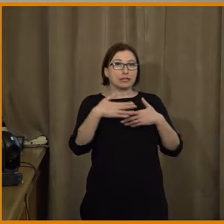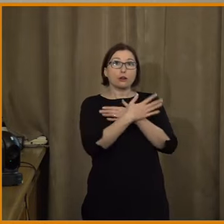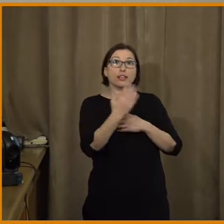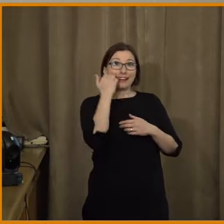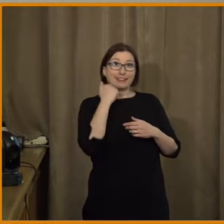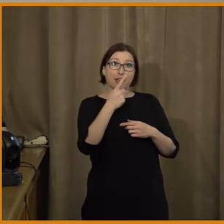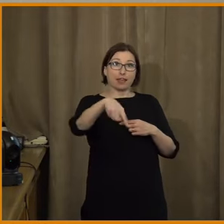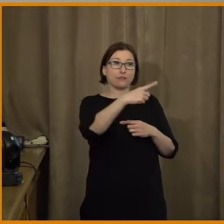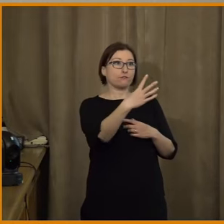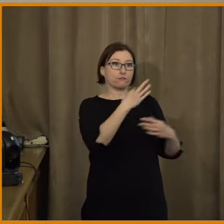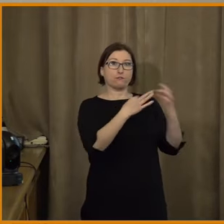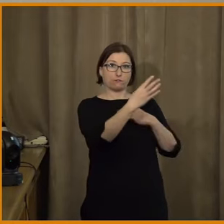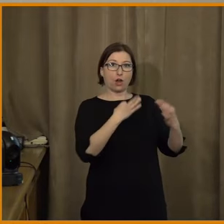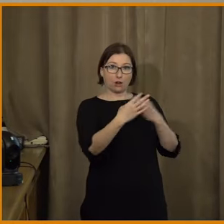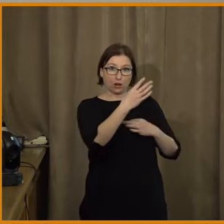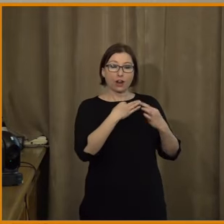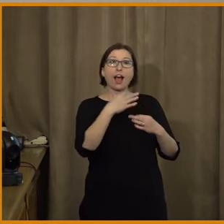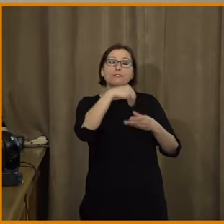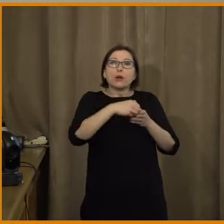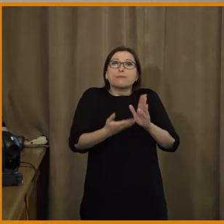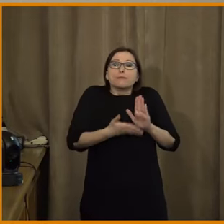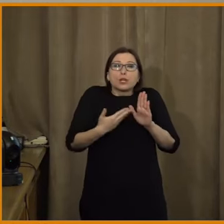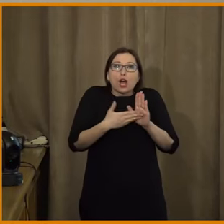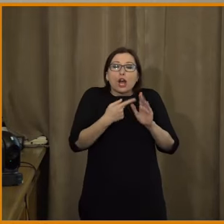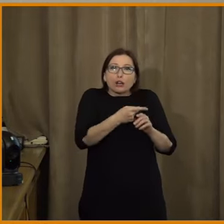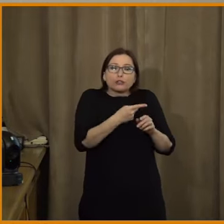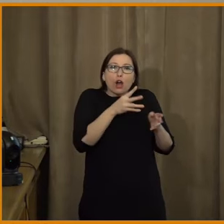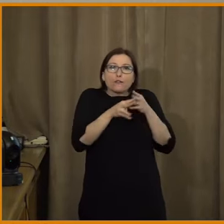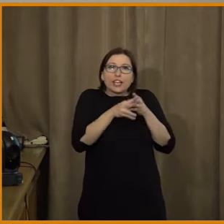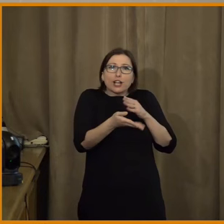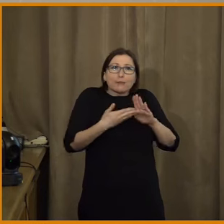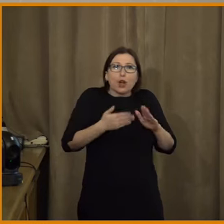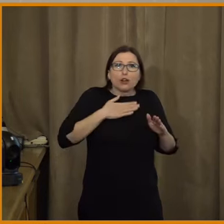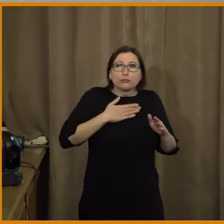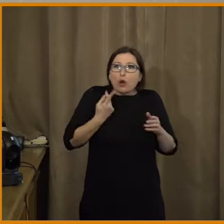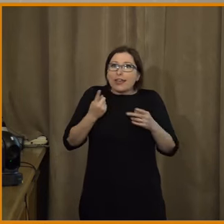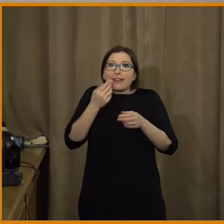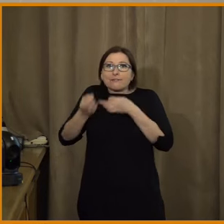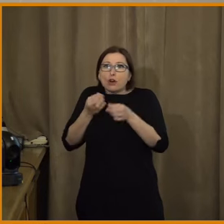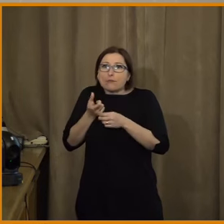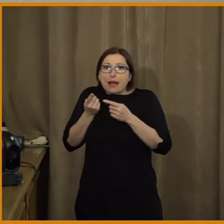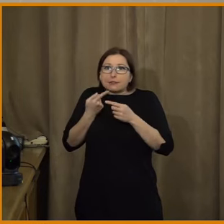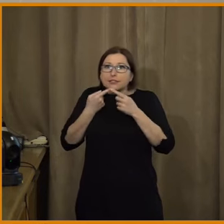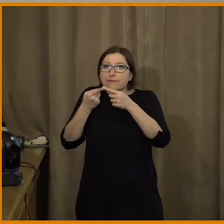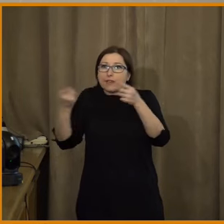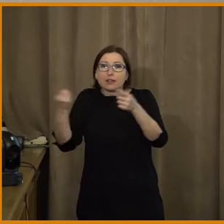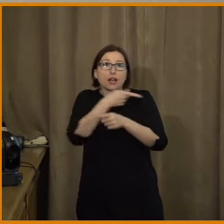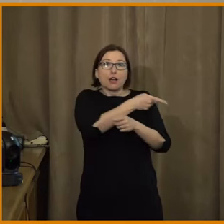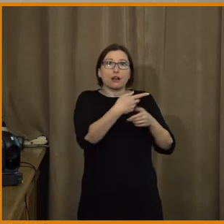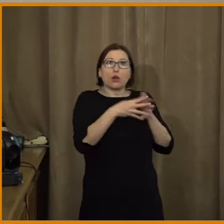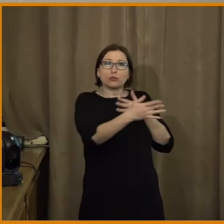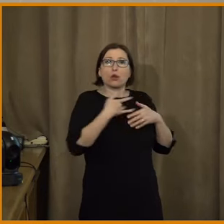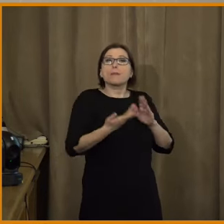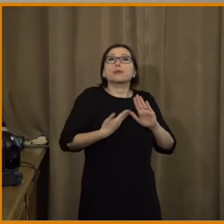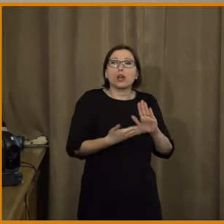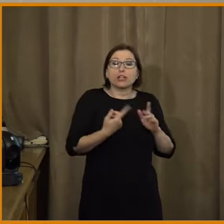volají, mě volají a ptají se, proč jsme jim ověřili tu a tu danou věc. A ta naše strategie je ten allyship. My se